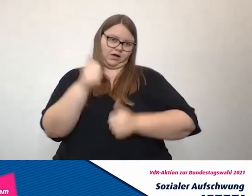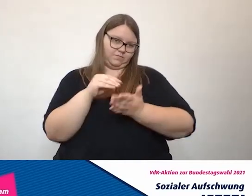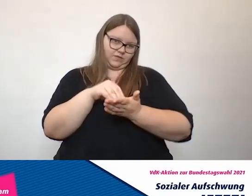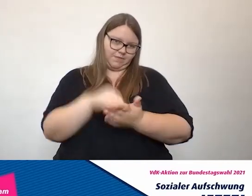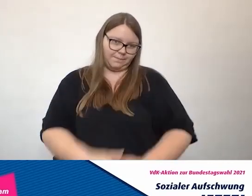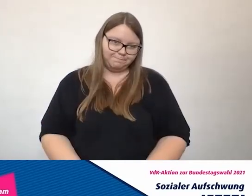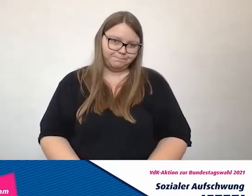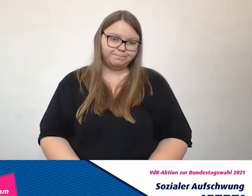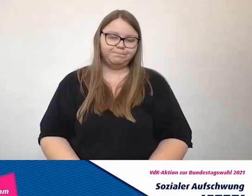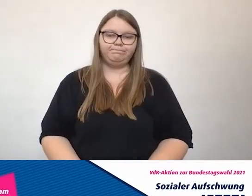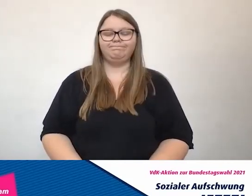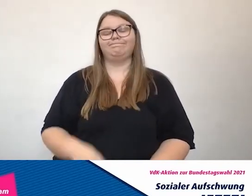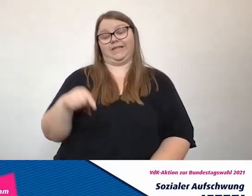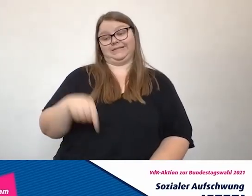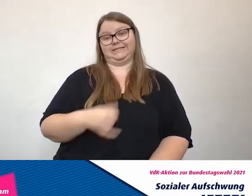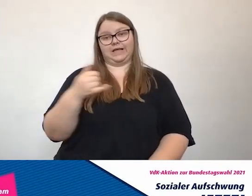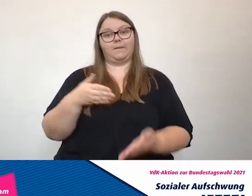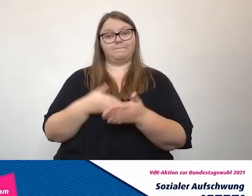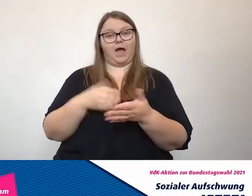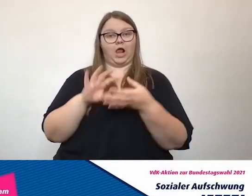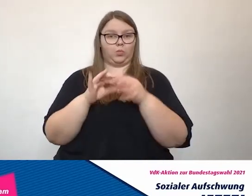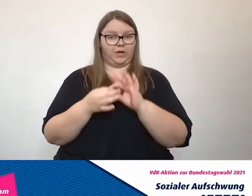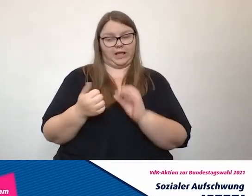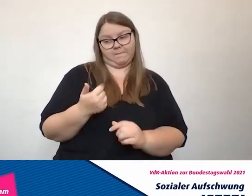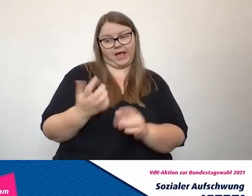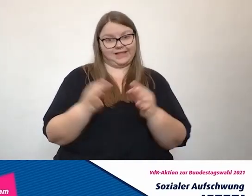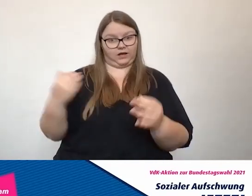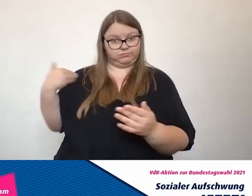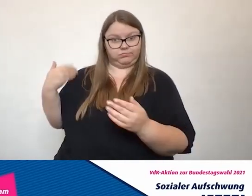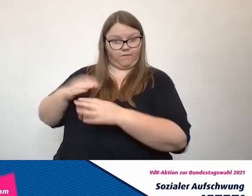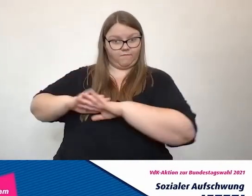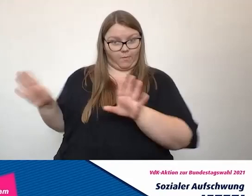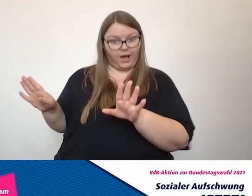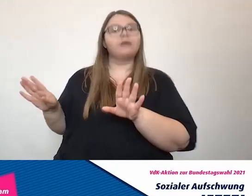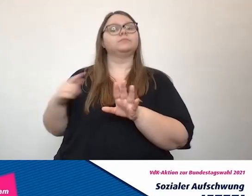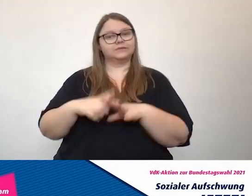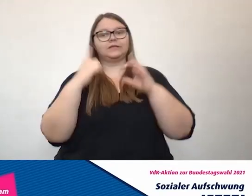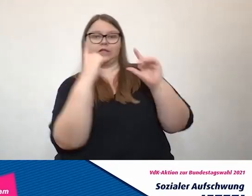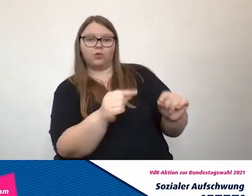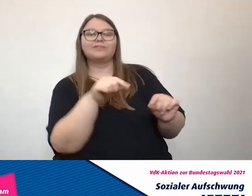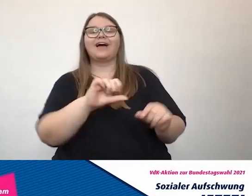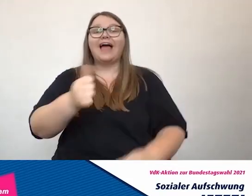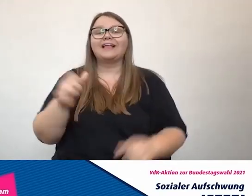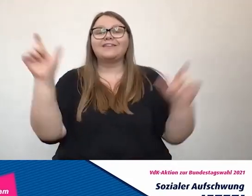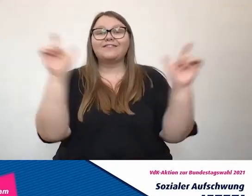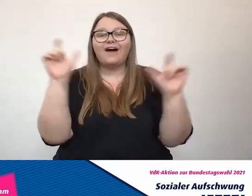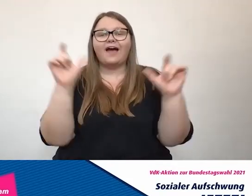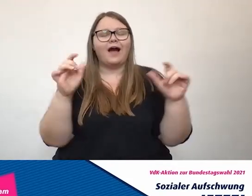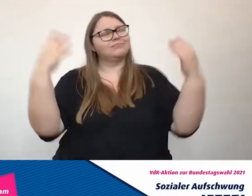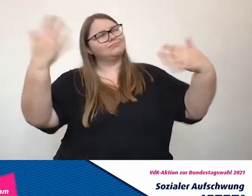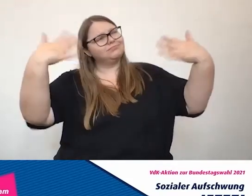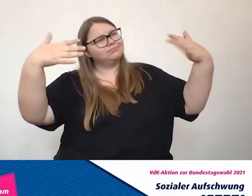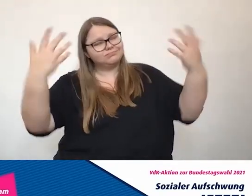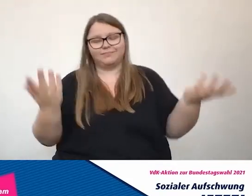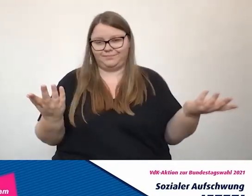die Paralympics sind seit ein paar Tagen vorbei. Die Sportlerinnen und Sportler sind zu Hause empfangen worden, geehrt, gefeiert, bejubelt. Das ist ja